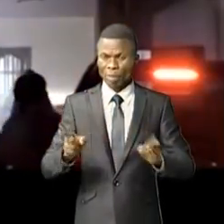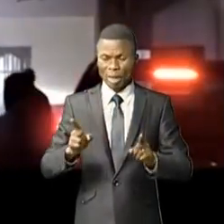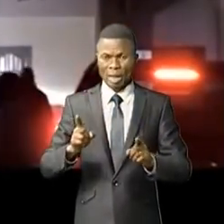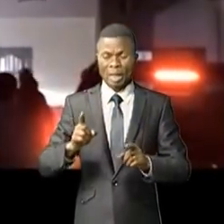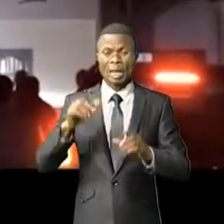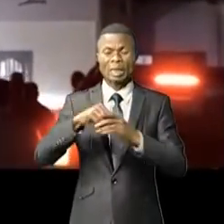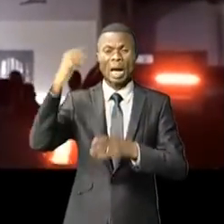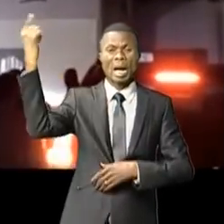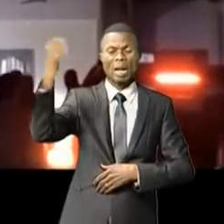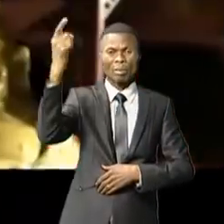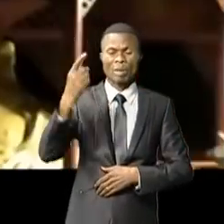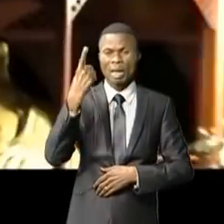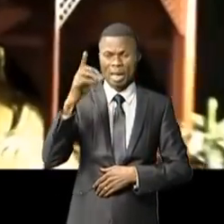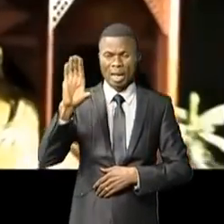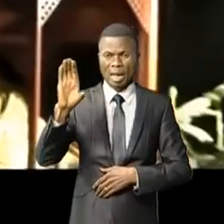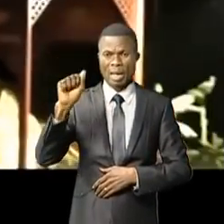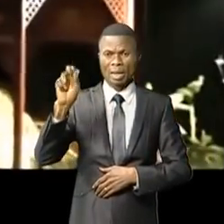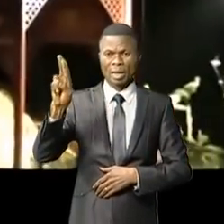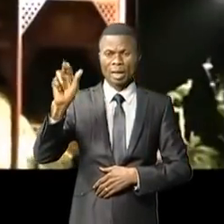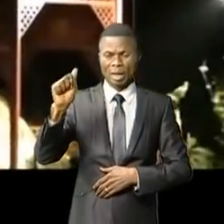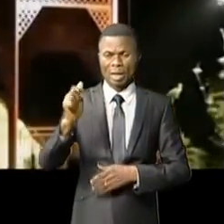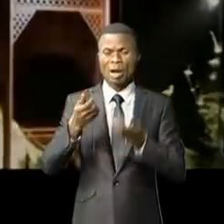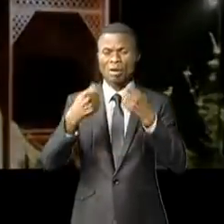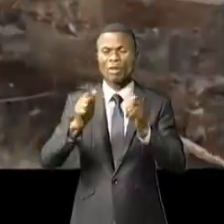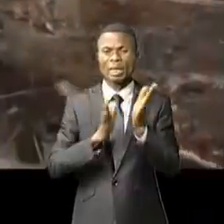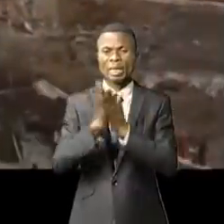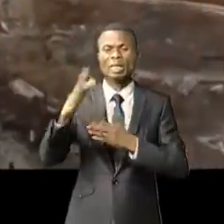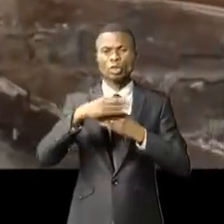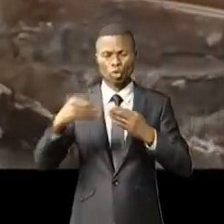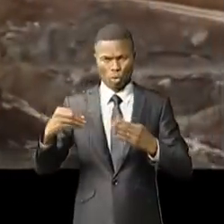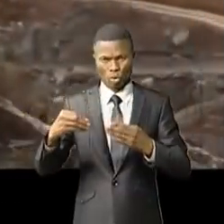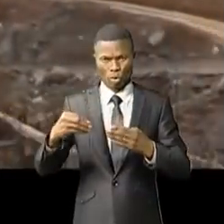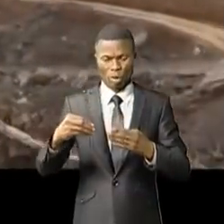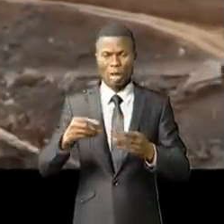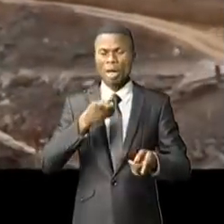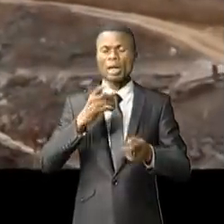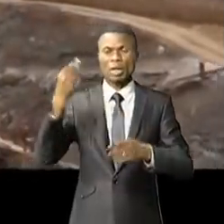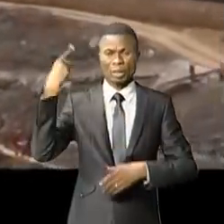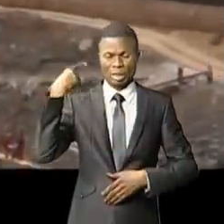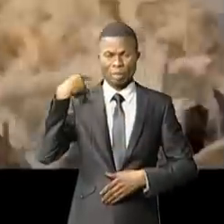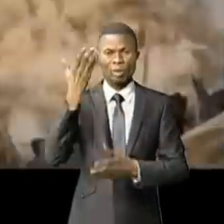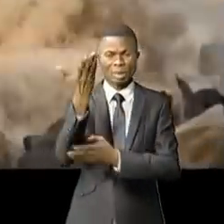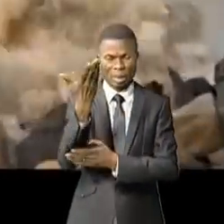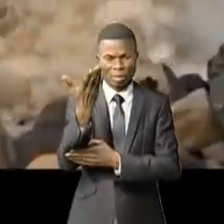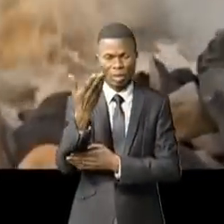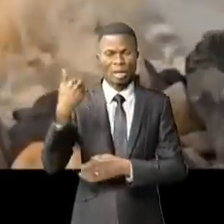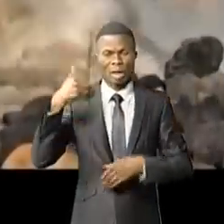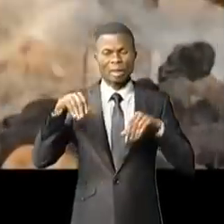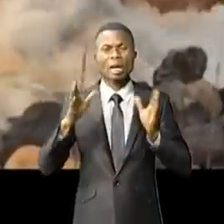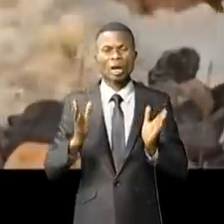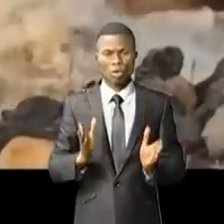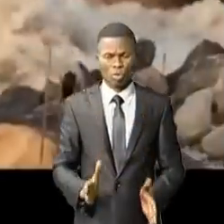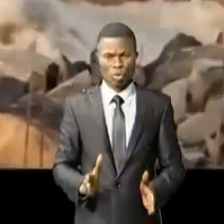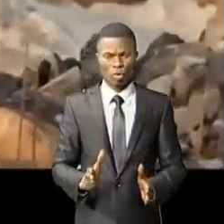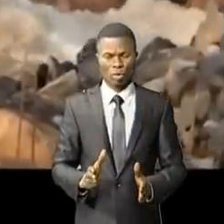le marché international, un carat coûte 15 dollars américains. Le parlementaire appelle ainsi l'État congolais,